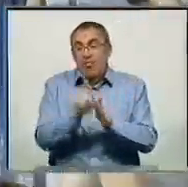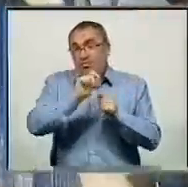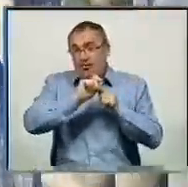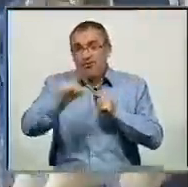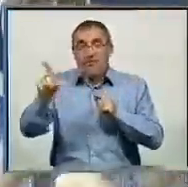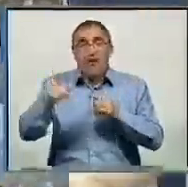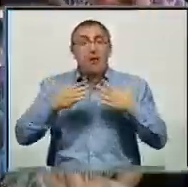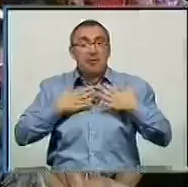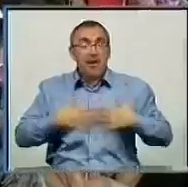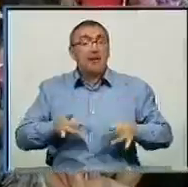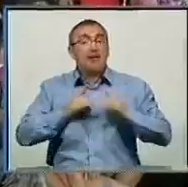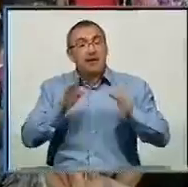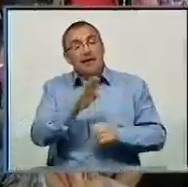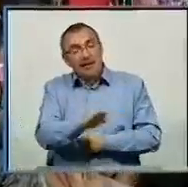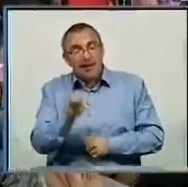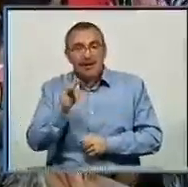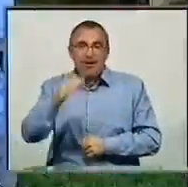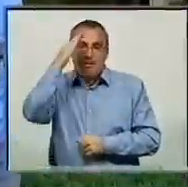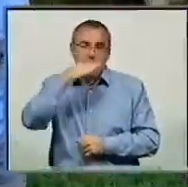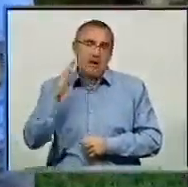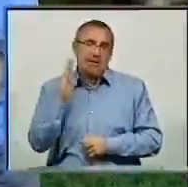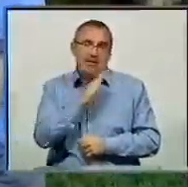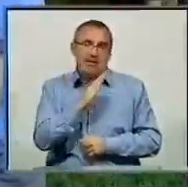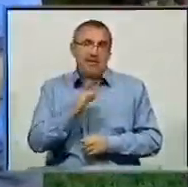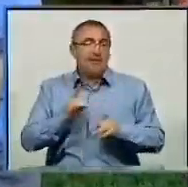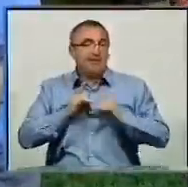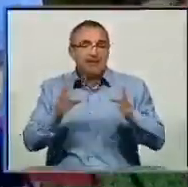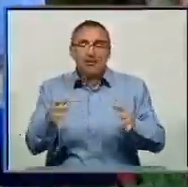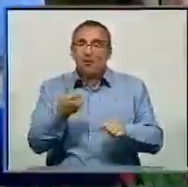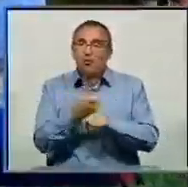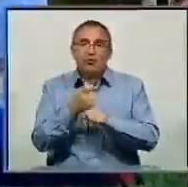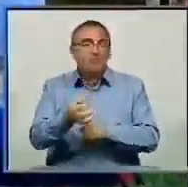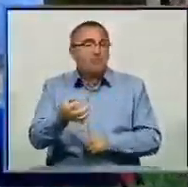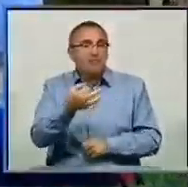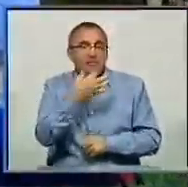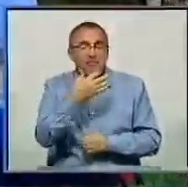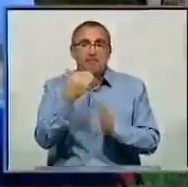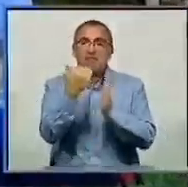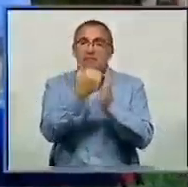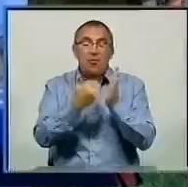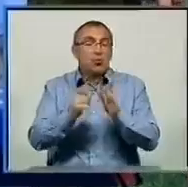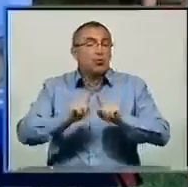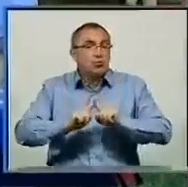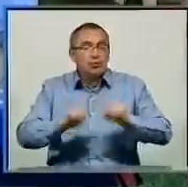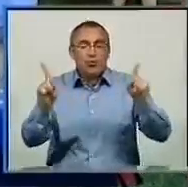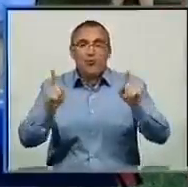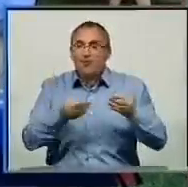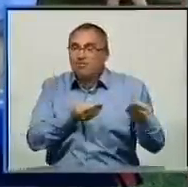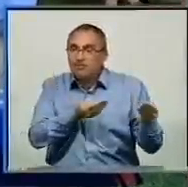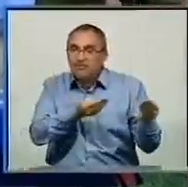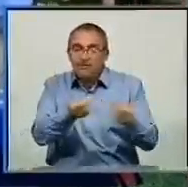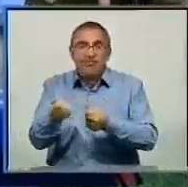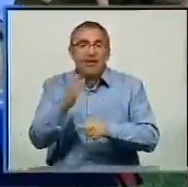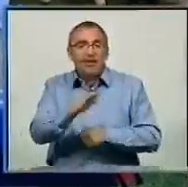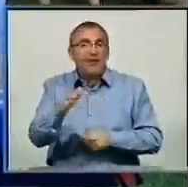Задоволеними святом залишились і діти, і їх батьки. Свято нам дуже сподобалося. Програма просто чудова, розважальна. Для дітей